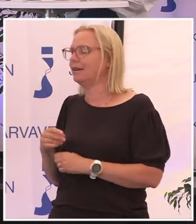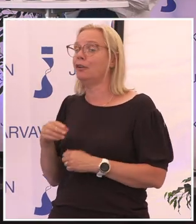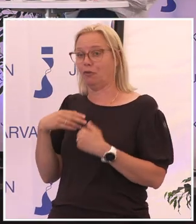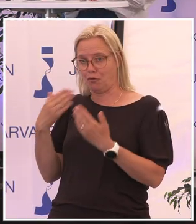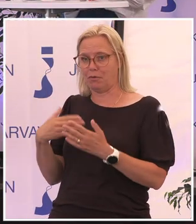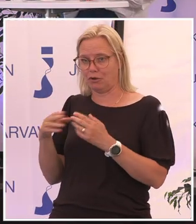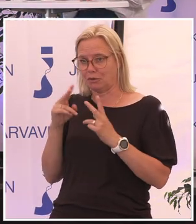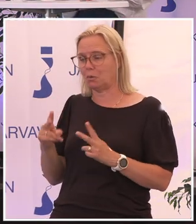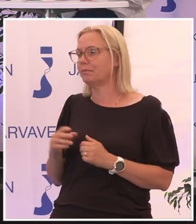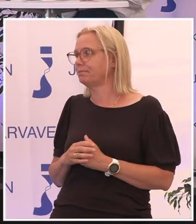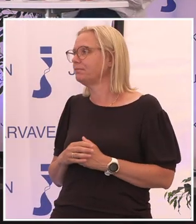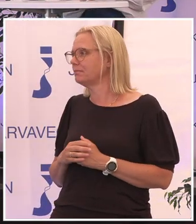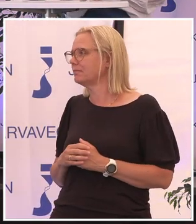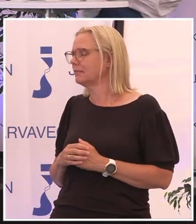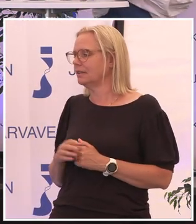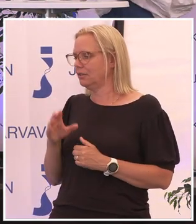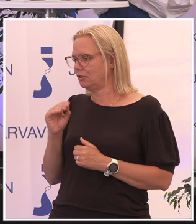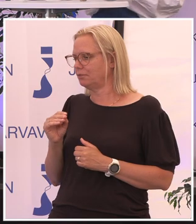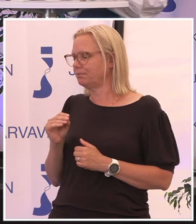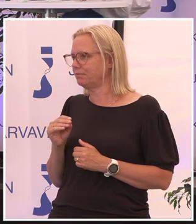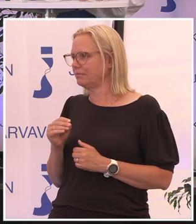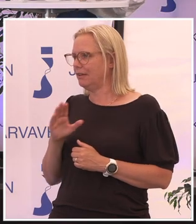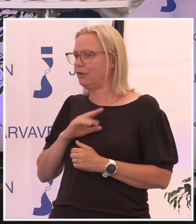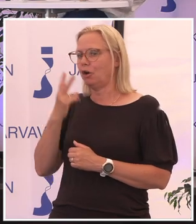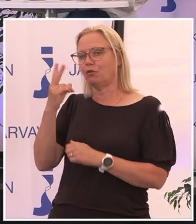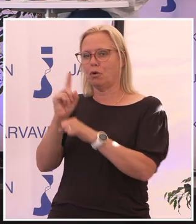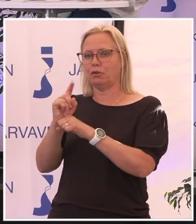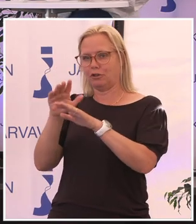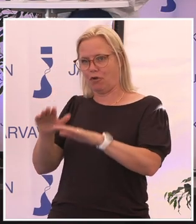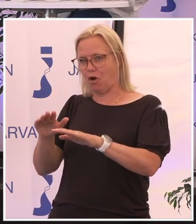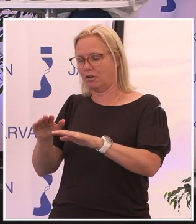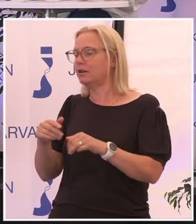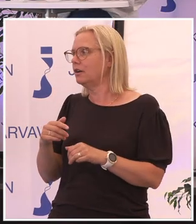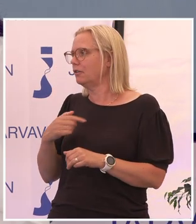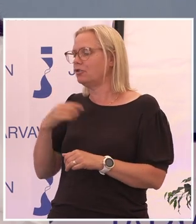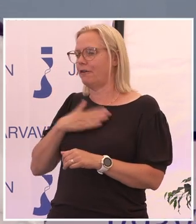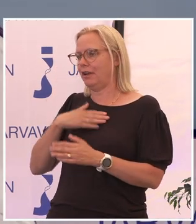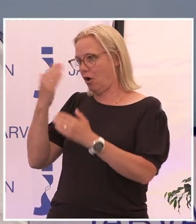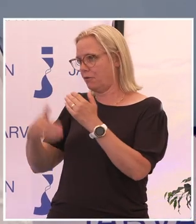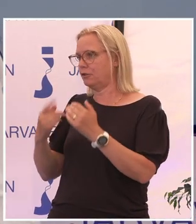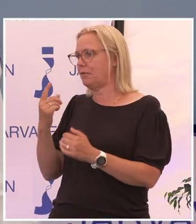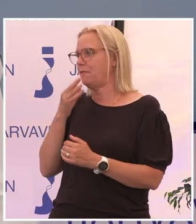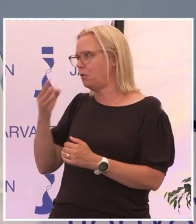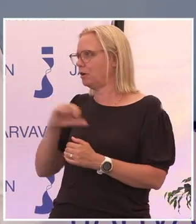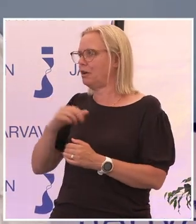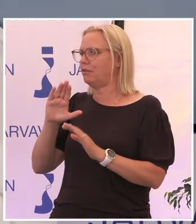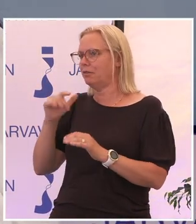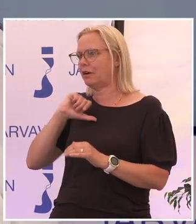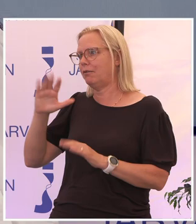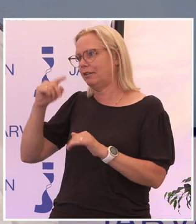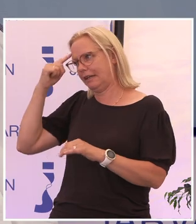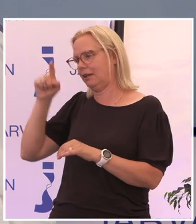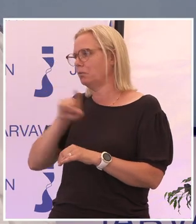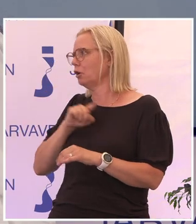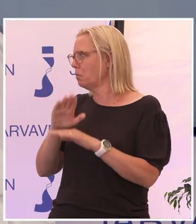hjärtligt välkomna att göra det. Vi har två minuter på oss och jag ska vilja avsluta med en fråga som jag själv har tänkt jättemycket på